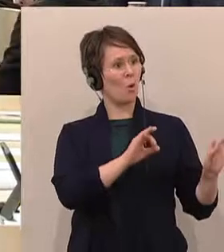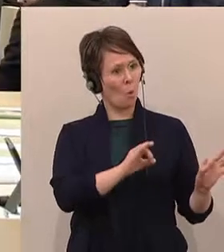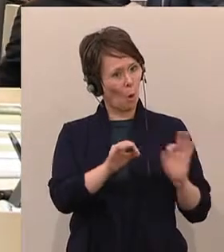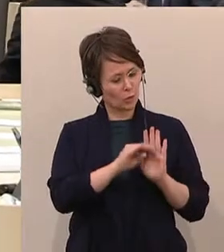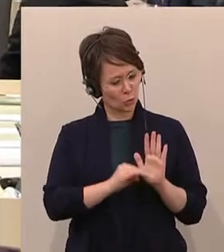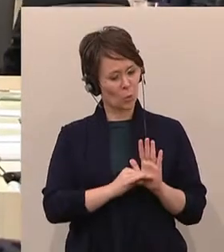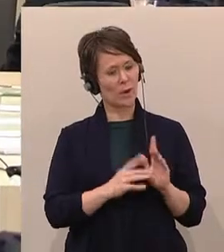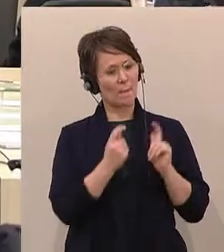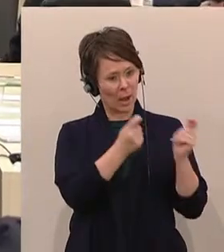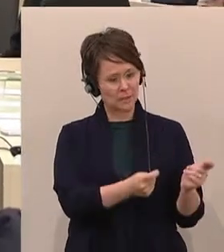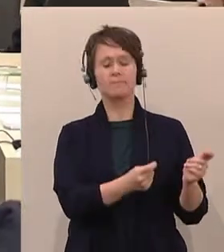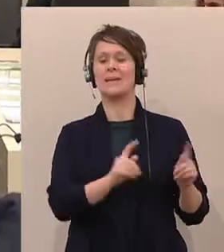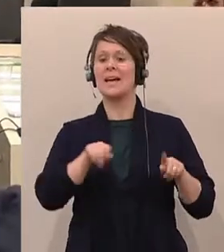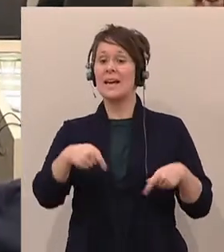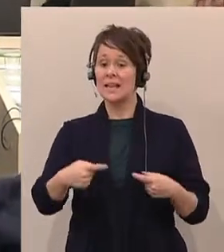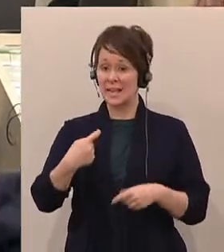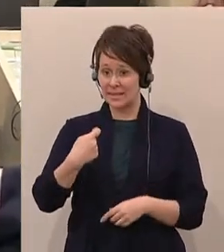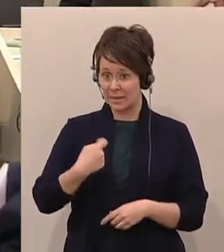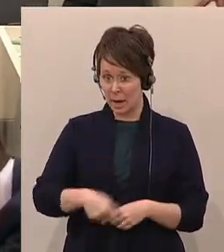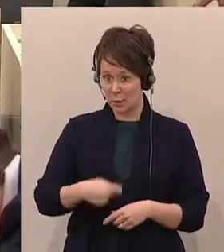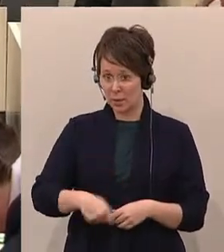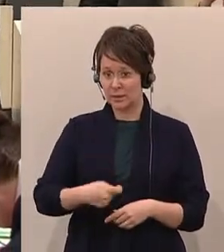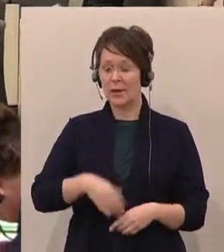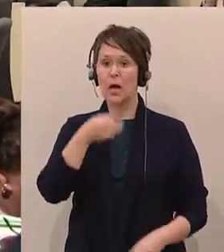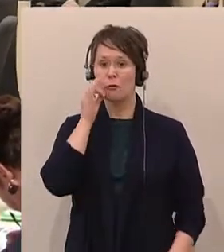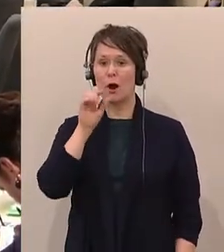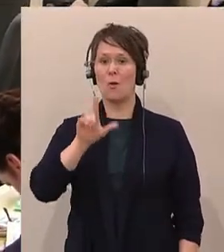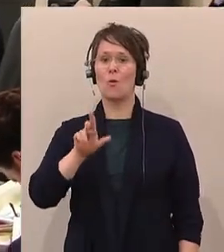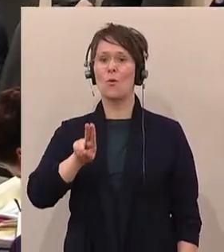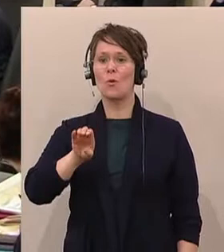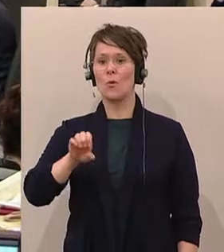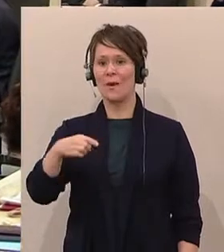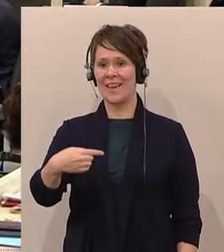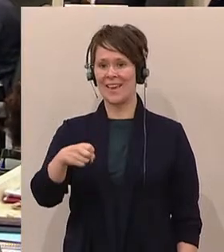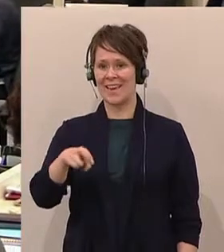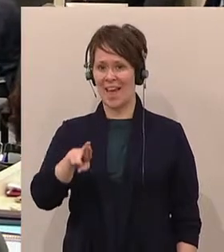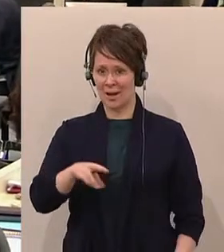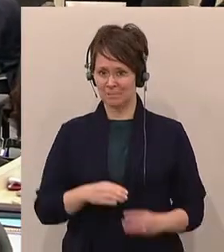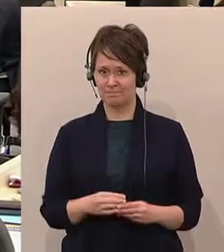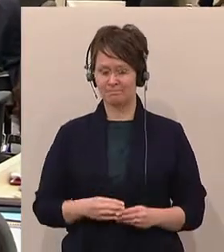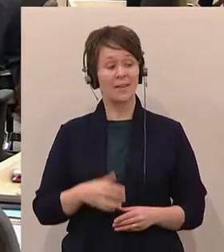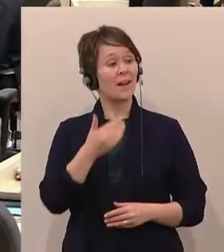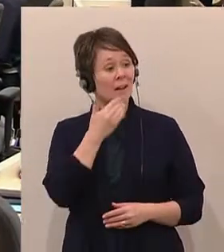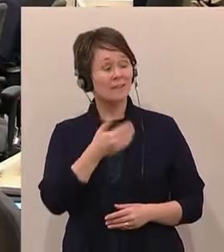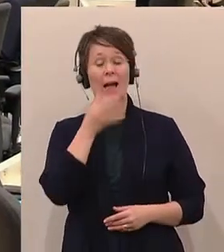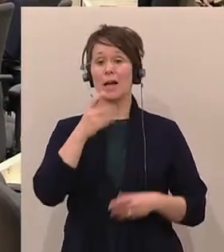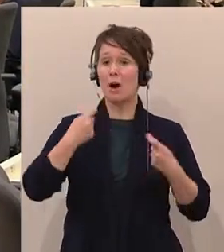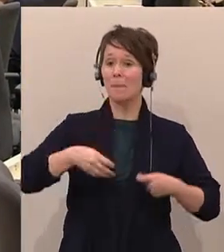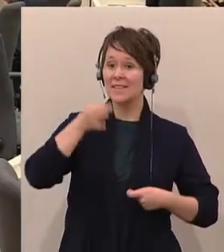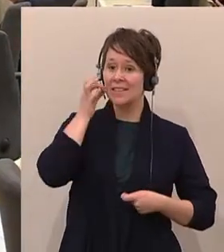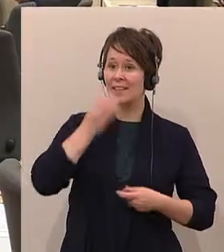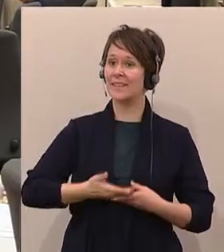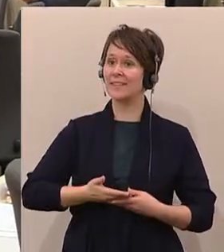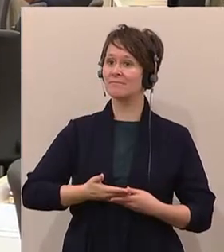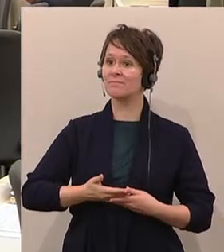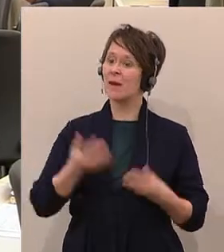Angela Loega, sie ist die SPÖ-Familien-Sprecherin, ist jetzt die nächste Rednerin. Danke Frau Präsidentin, werte Kolleginnen